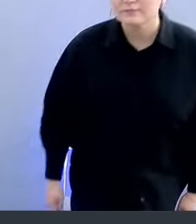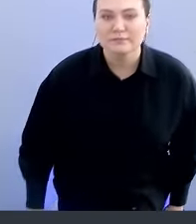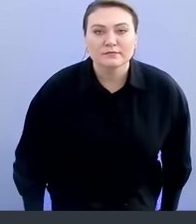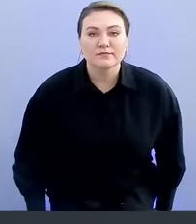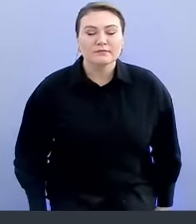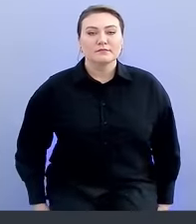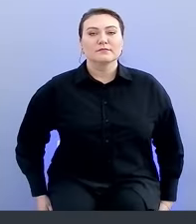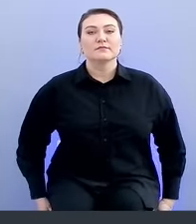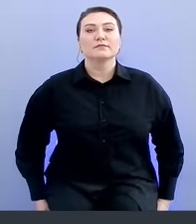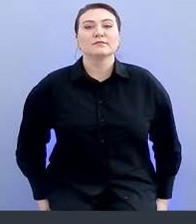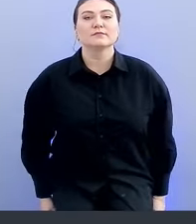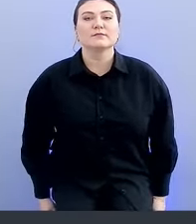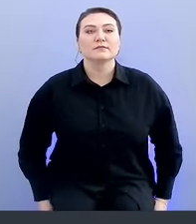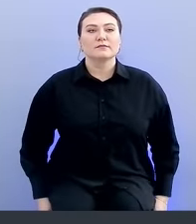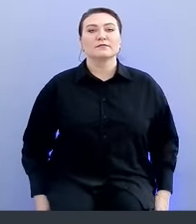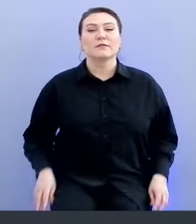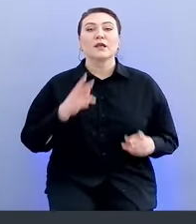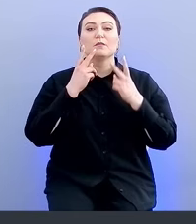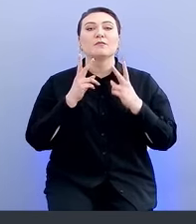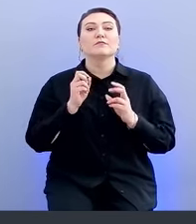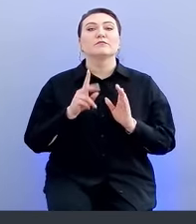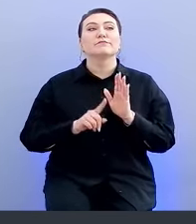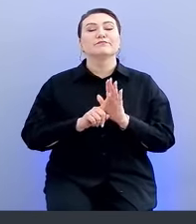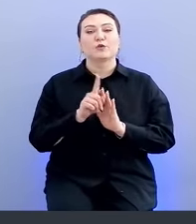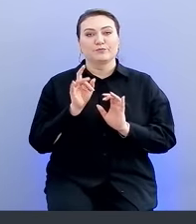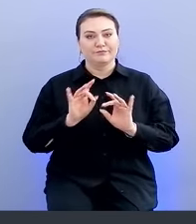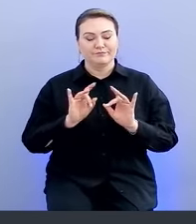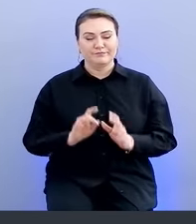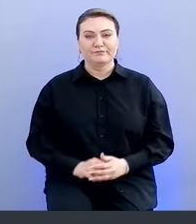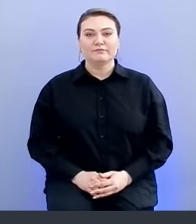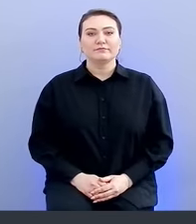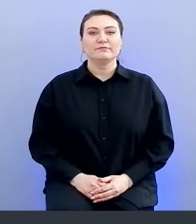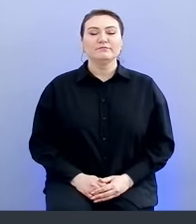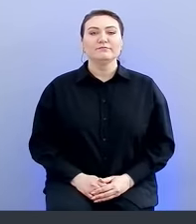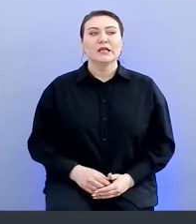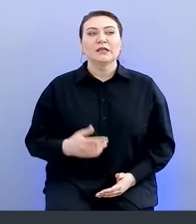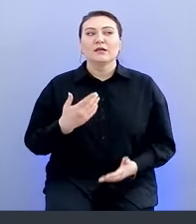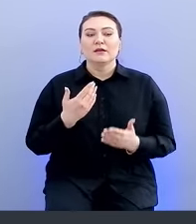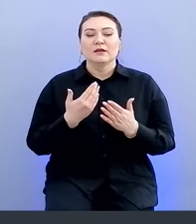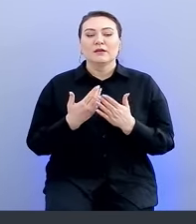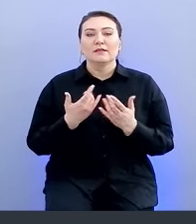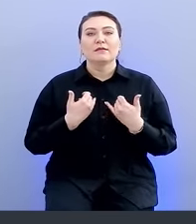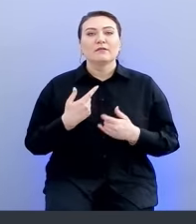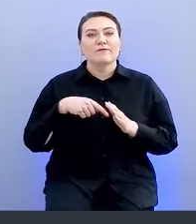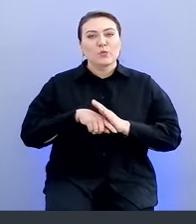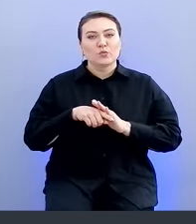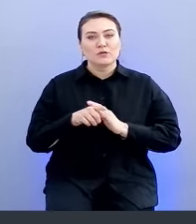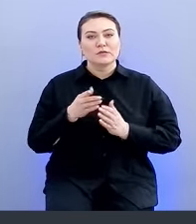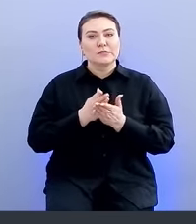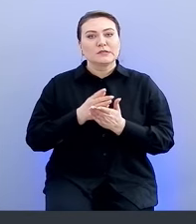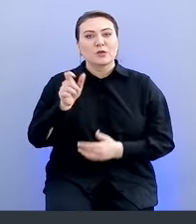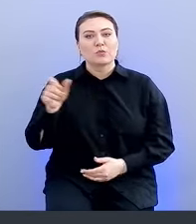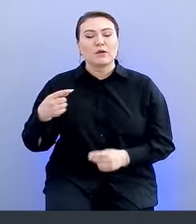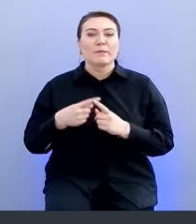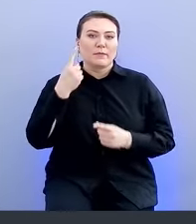Но начать хотелось бы с другого. На самом деле для нас внутренние сотрудники, а мы понимаем, это